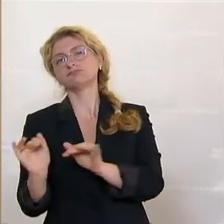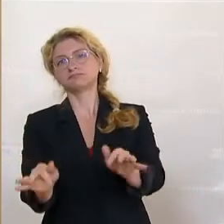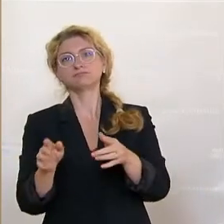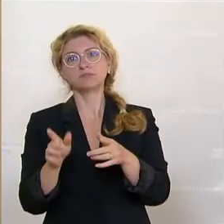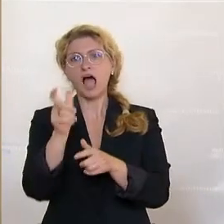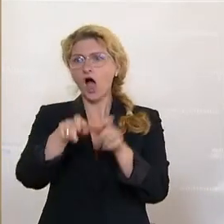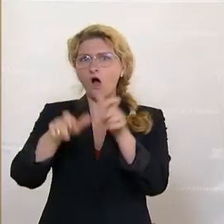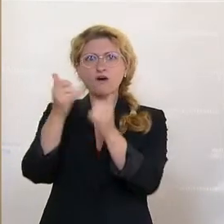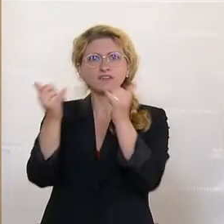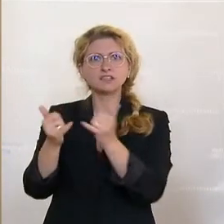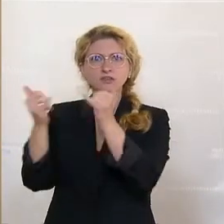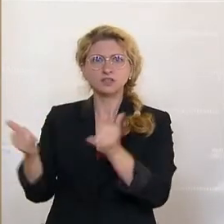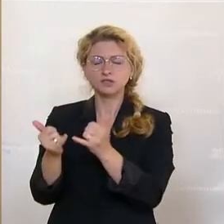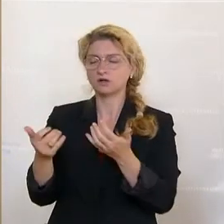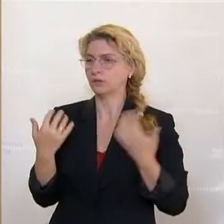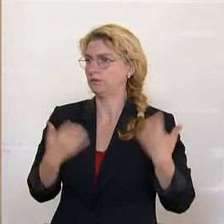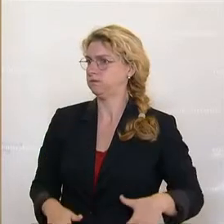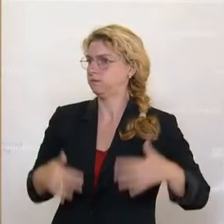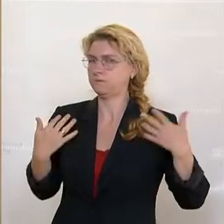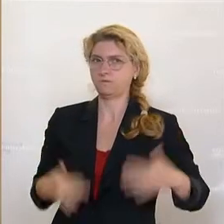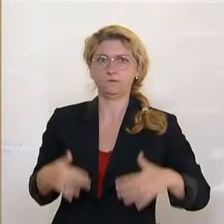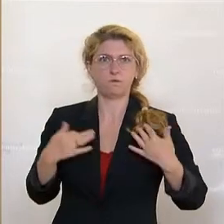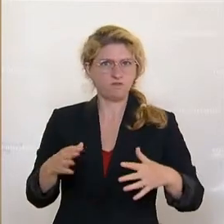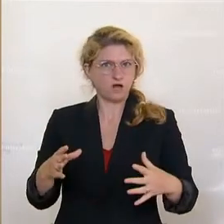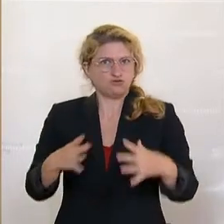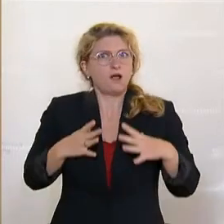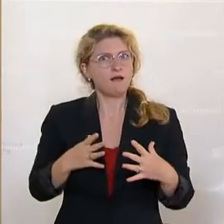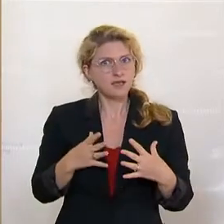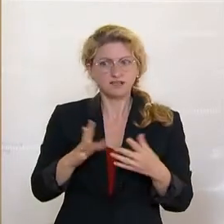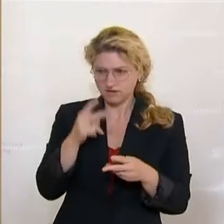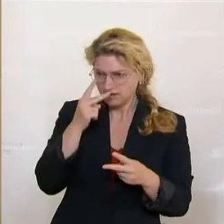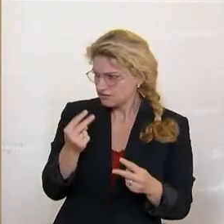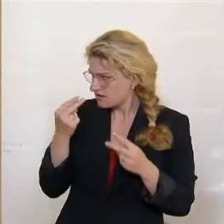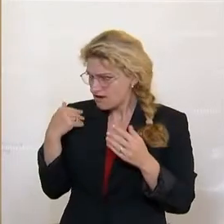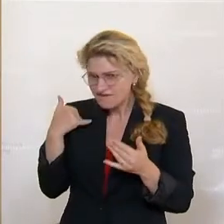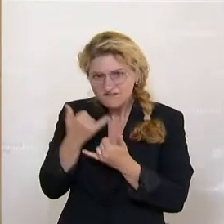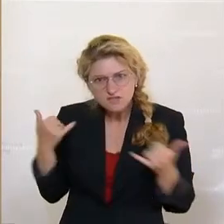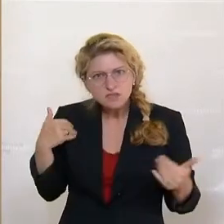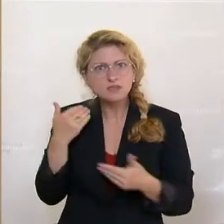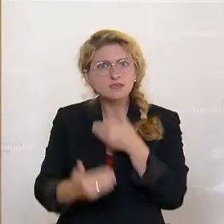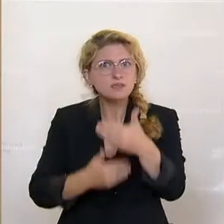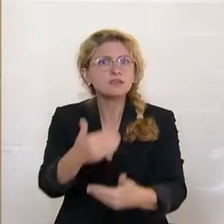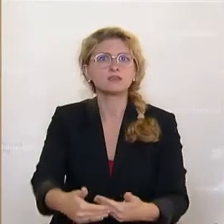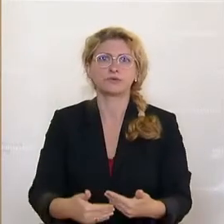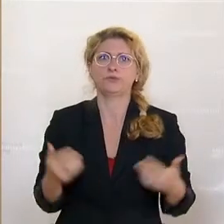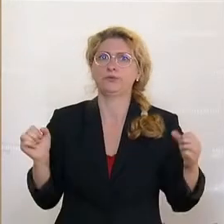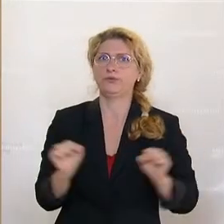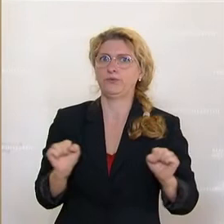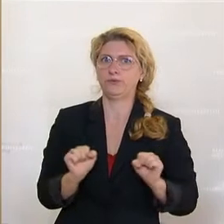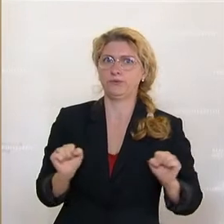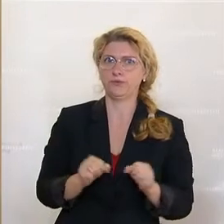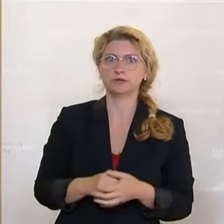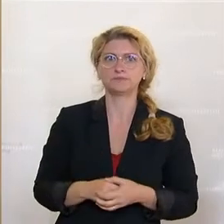mehr als erschreckend, was wir hier gesehen haben, über die Art und Weise, wie das funktioniert. Er wurde dann